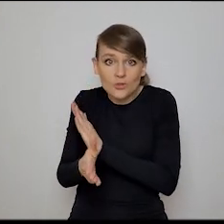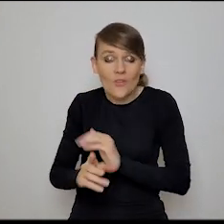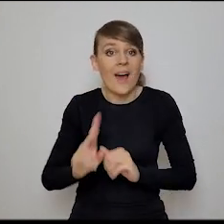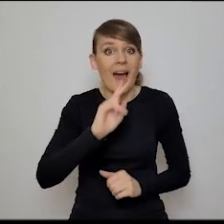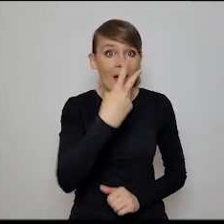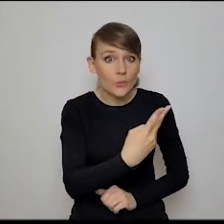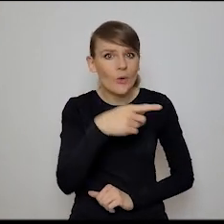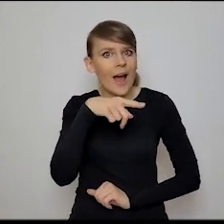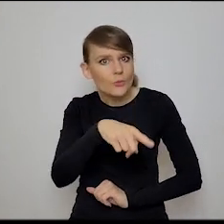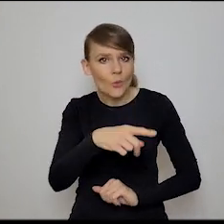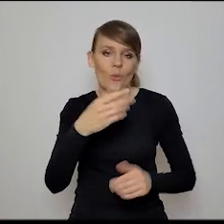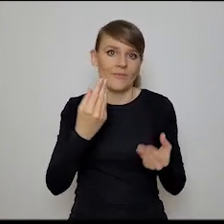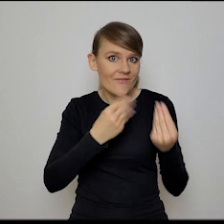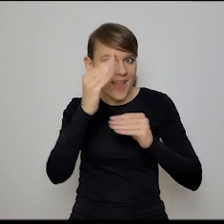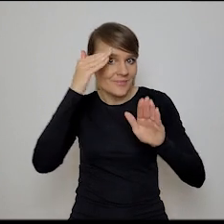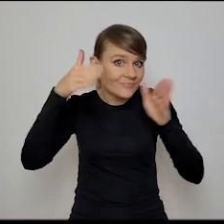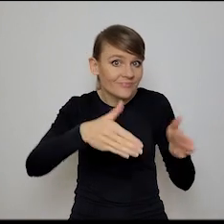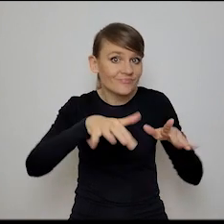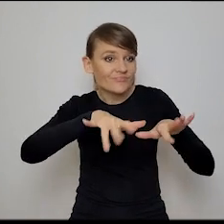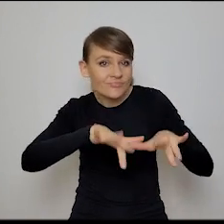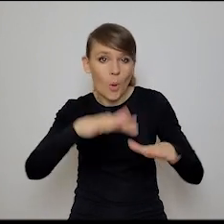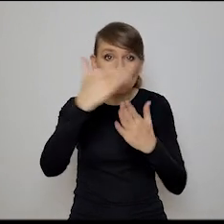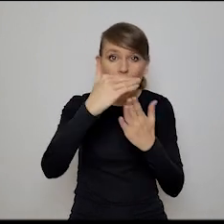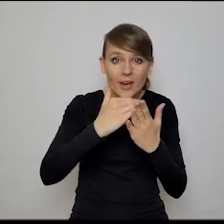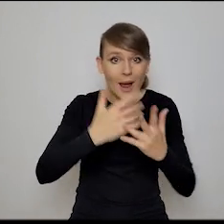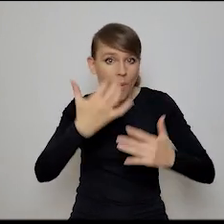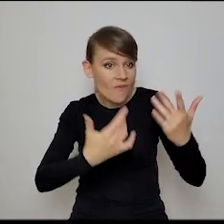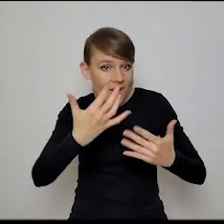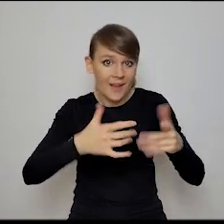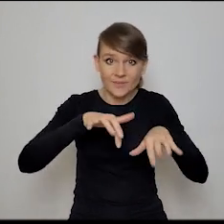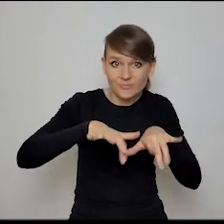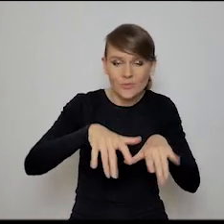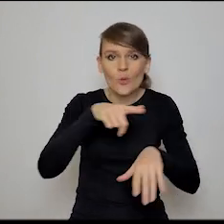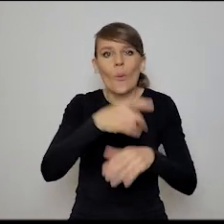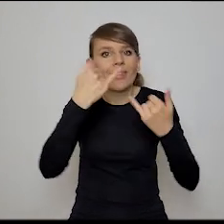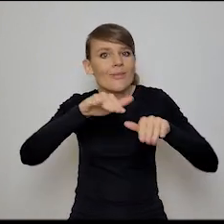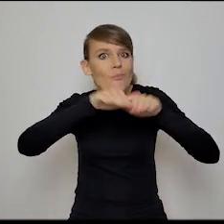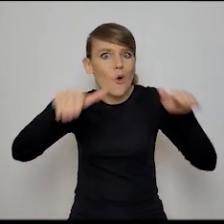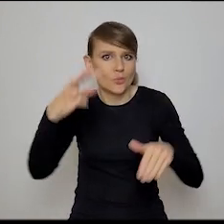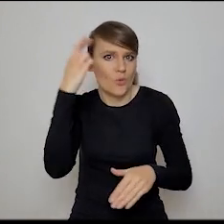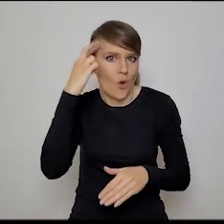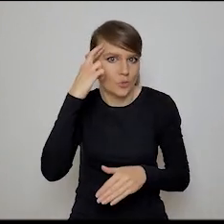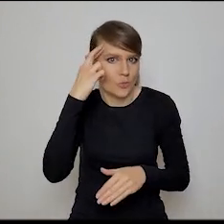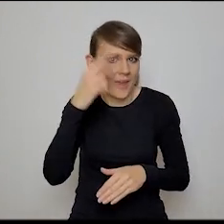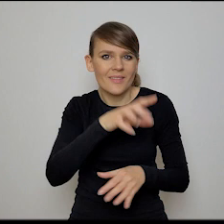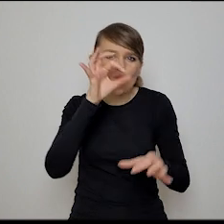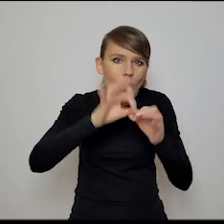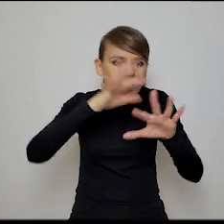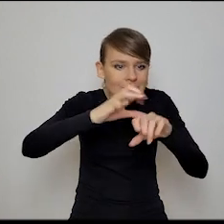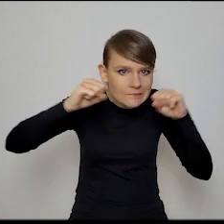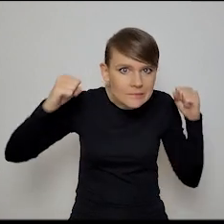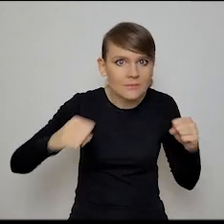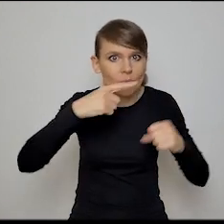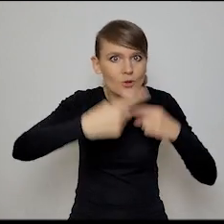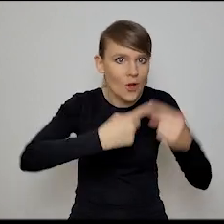przygody pewnie z programowaniem, które prowadzi do troszeczkę innego poziomu rozumienia też wszystkich tych procesów od środka, jeśli